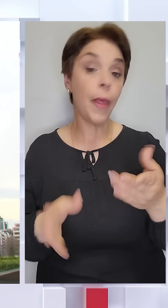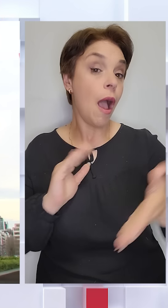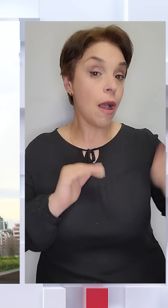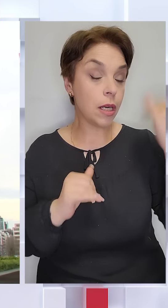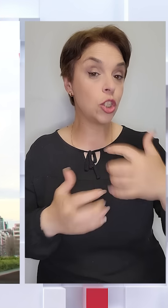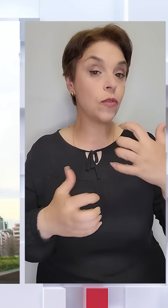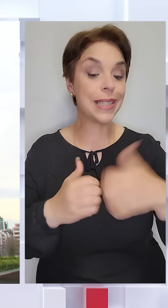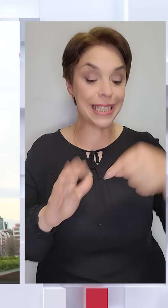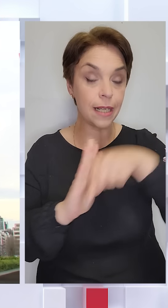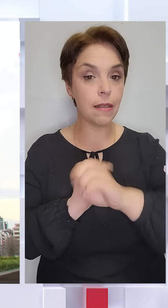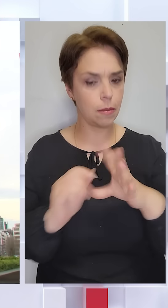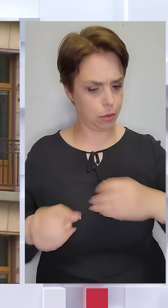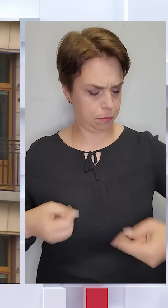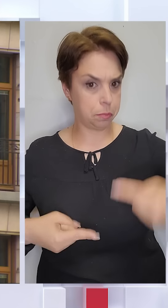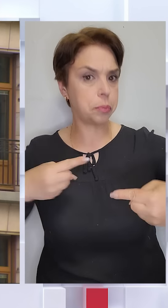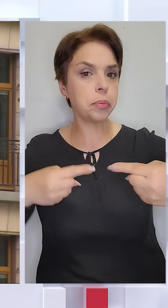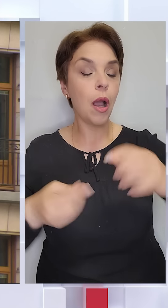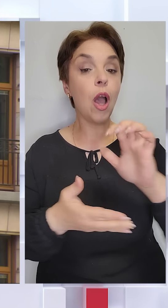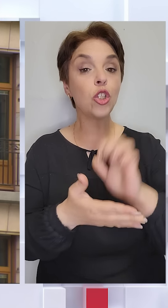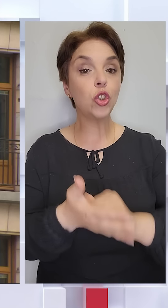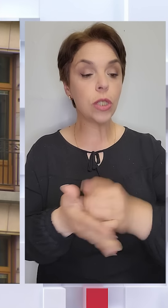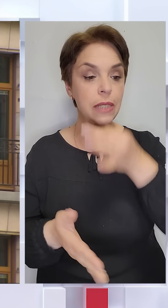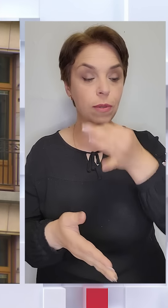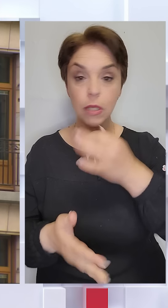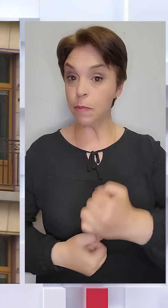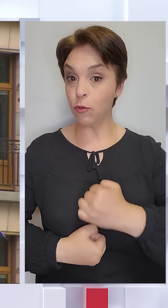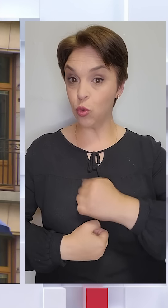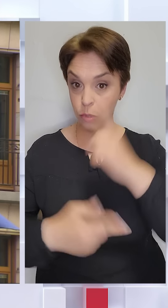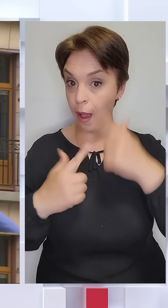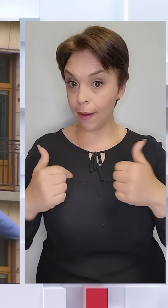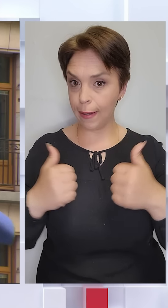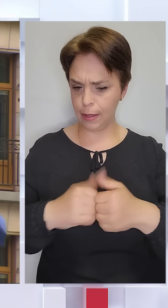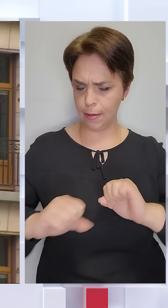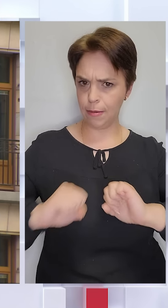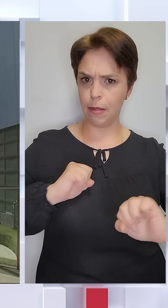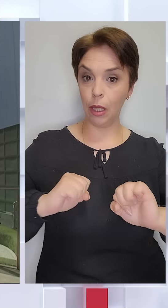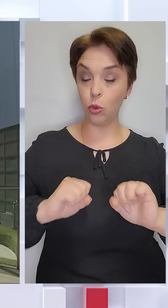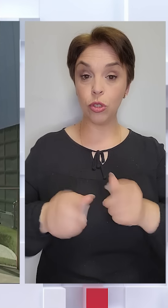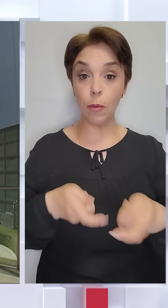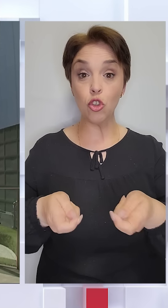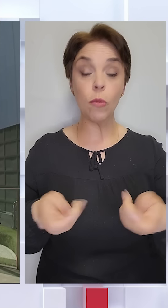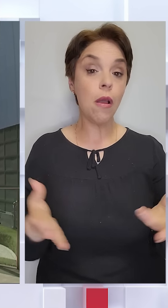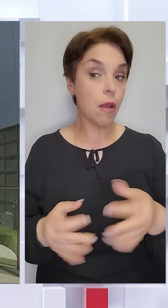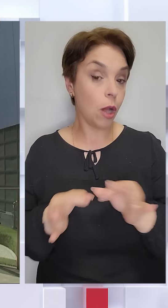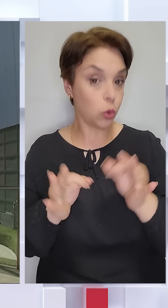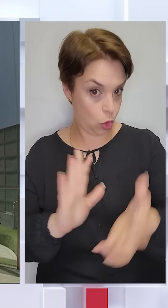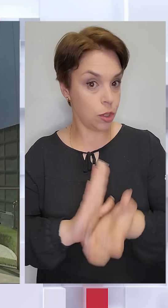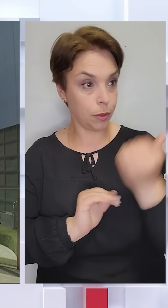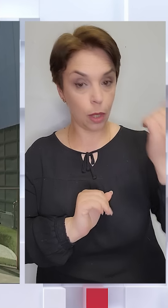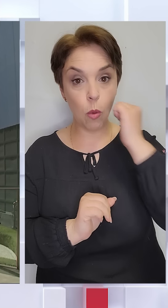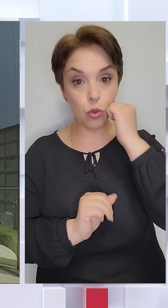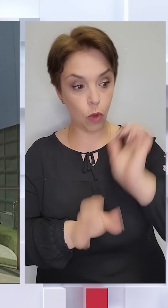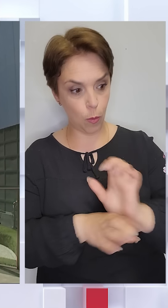всередині ЄС спалахнула дискусія через висловлення співчуття країні з диктаторським режимом, яка, до речі, підтримує Москву і